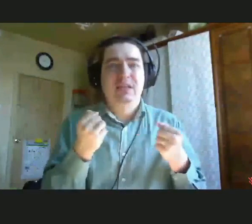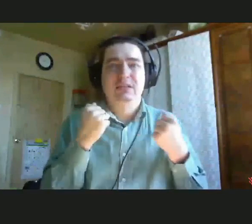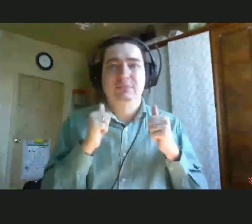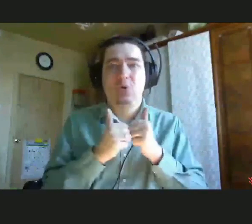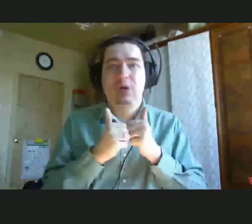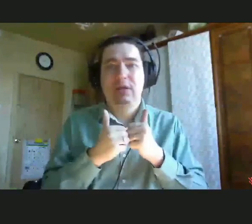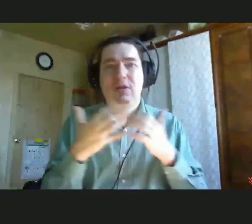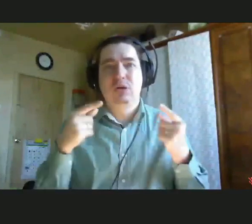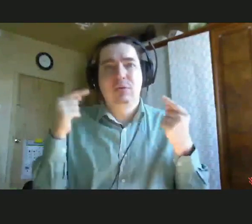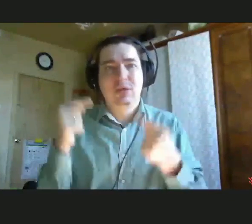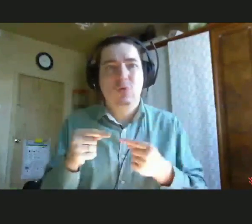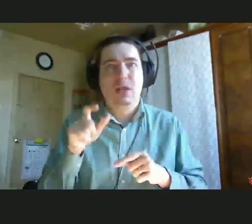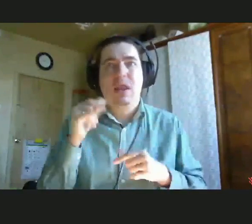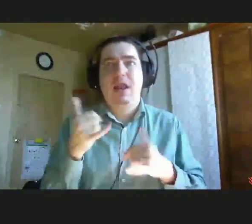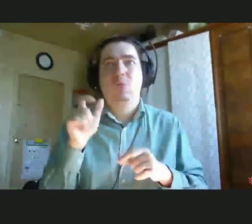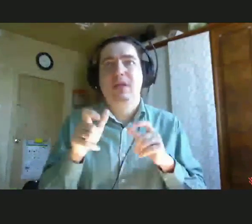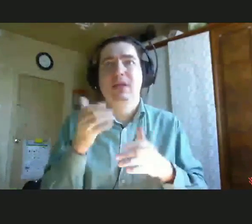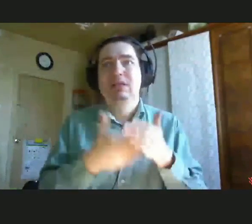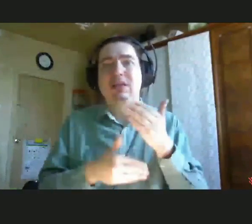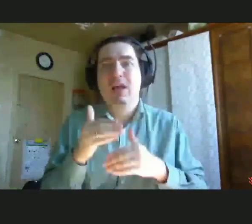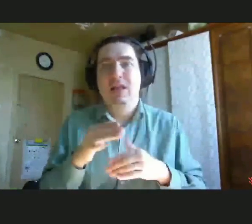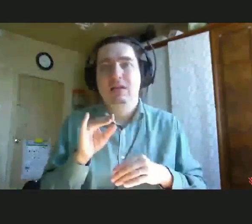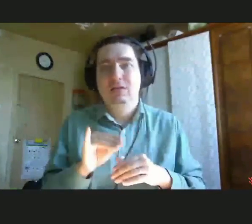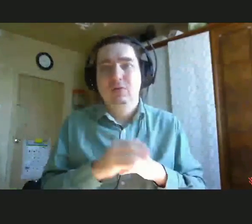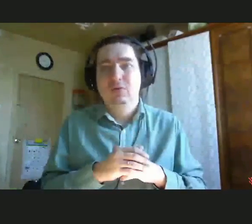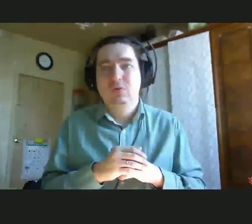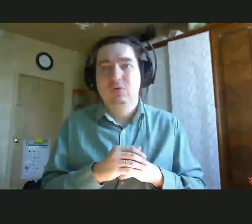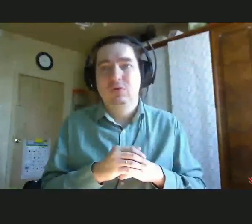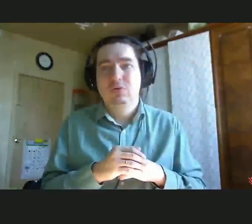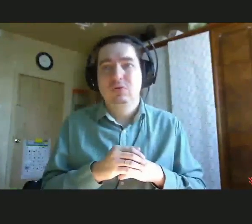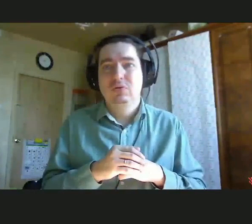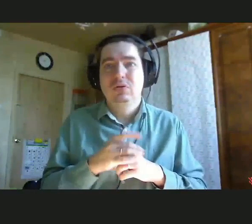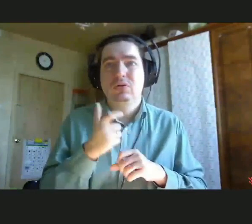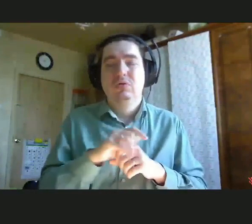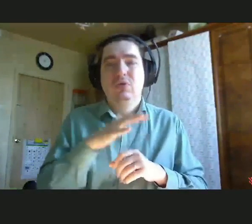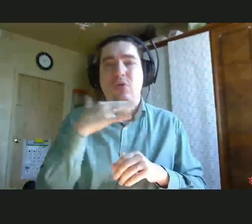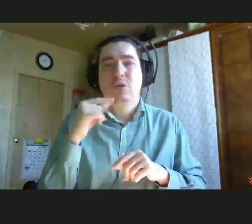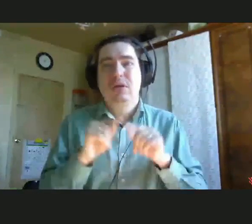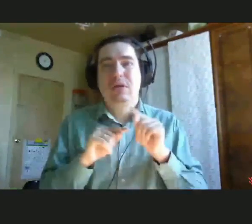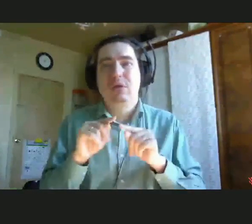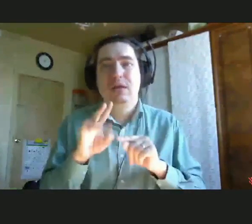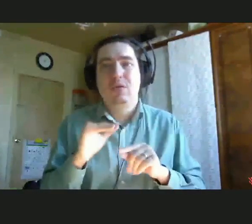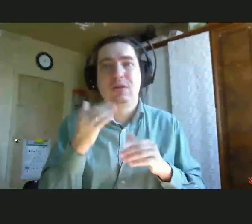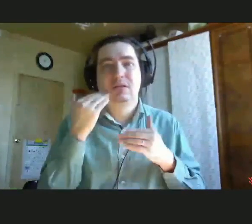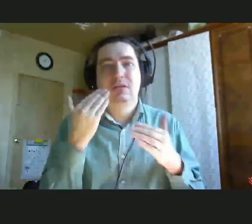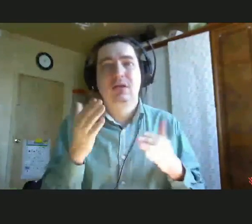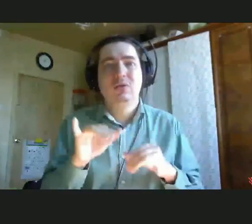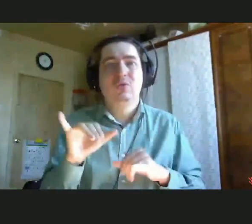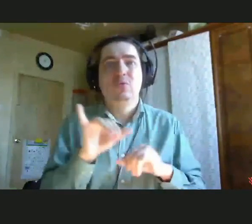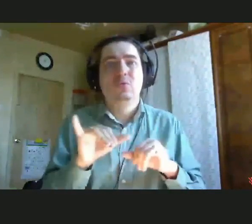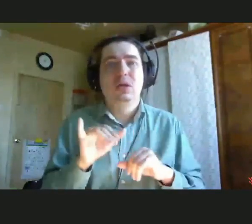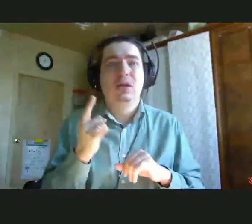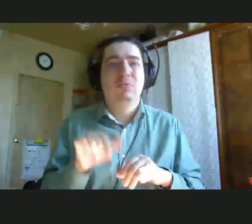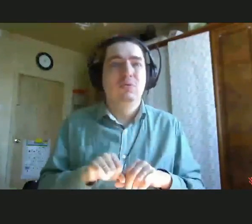инвалидностью. Это очень здорово. Я советую вам посмотреть, потому что, повторюсь, очень многие родители не знают, куда отдать своего